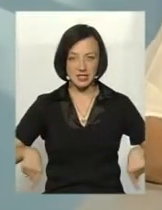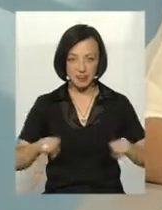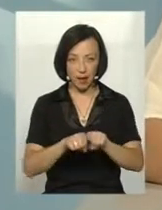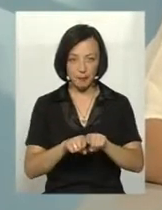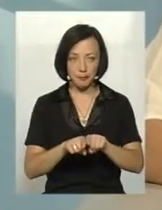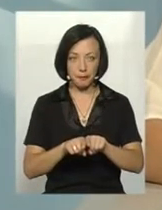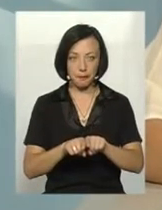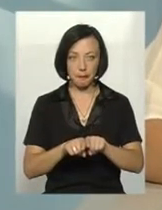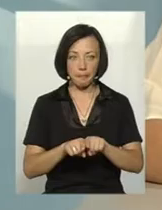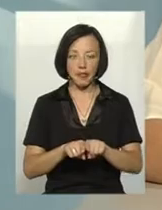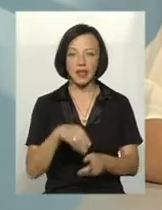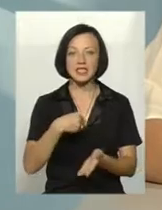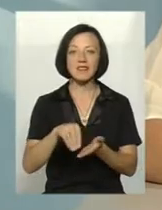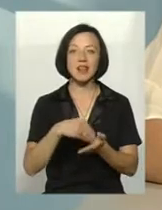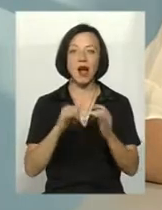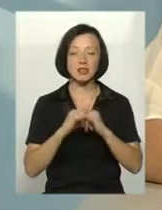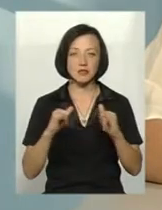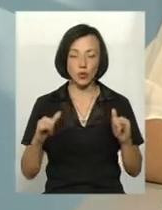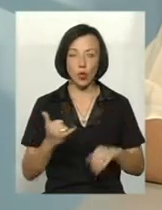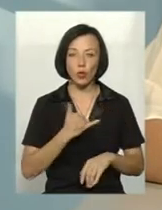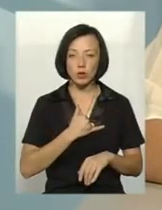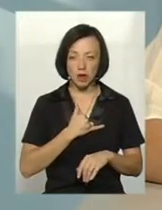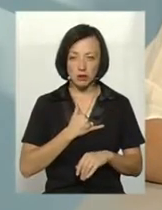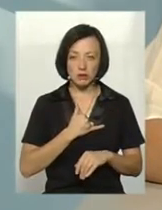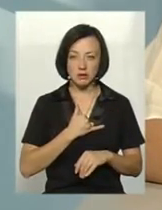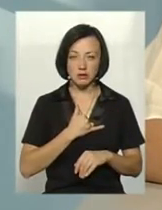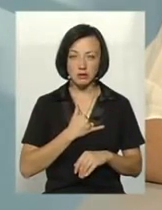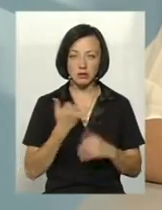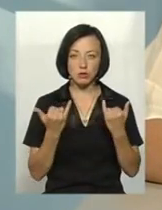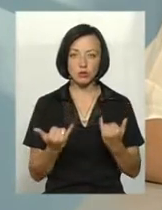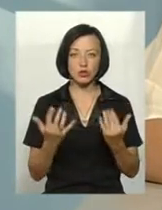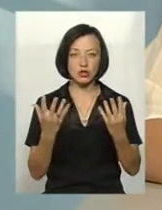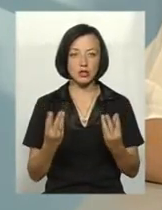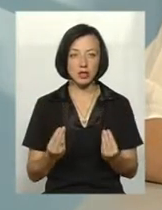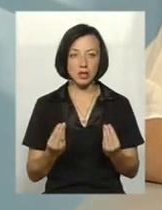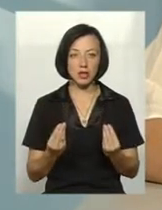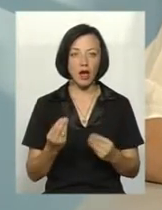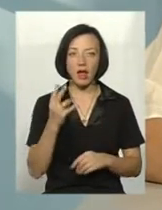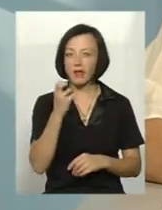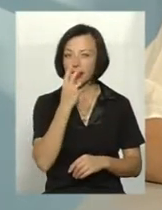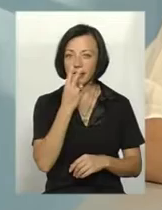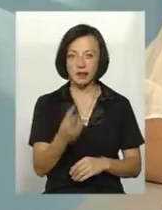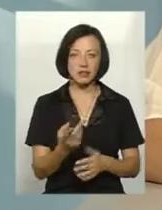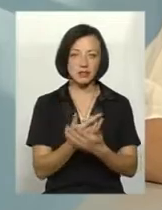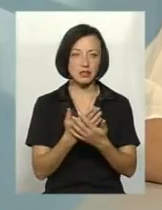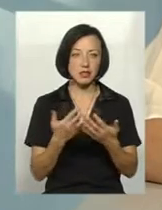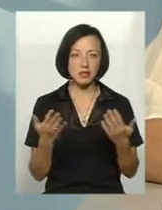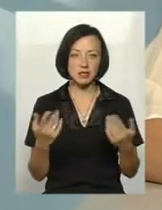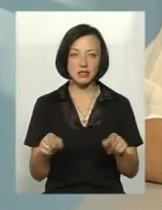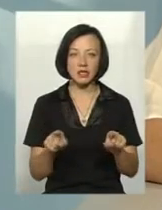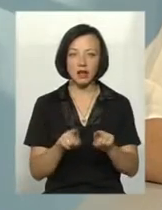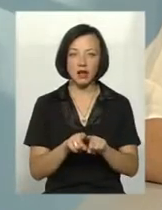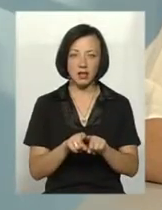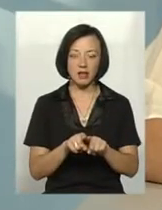до сутосвинарства. У нас на сьогоднішній день, не дивлячись на різні всі такі